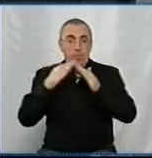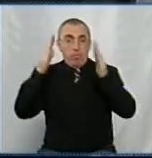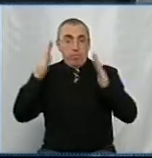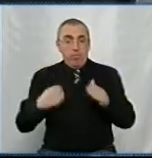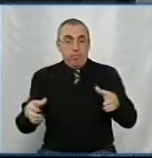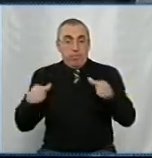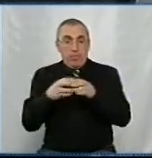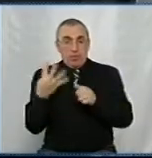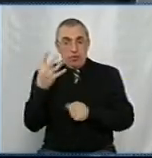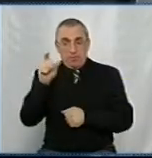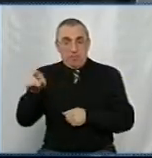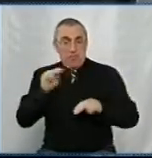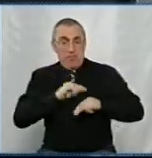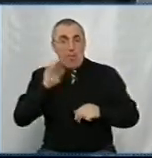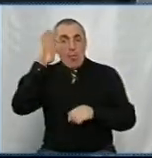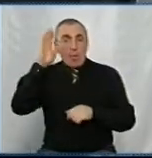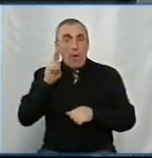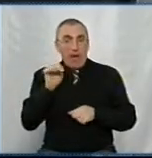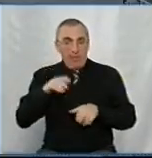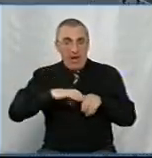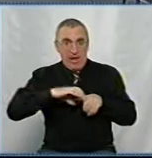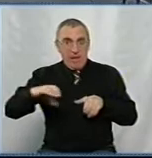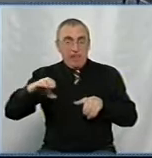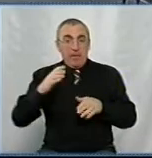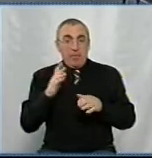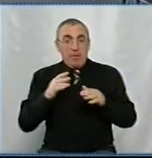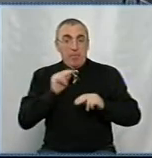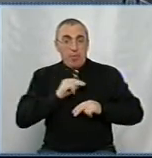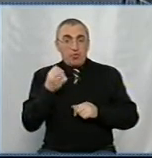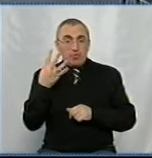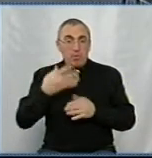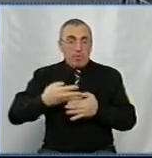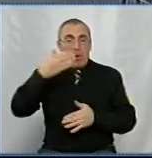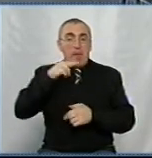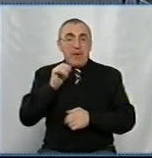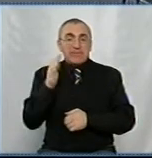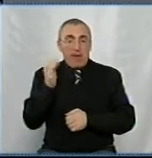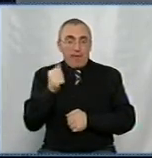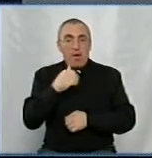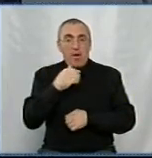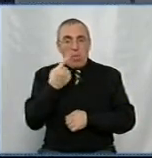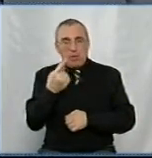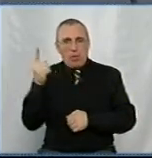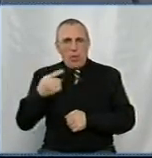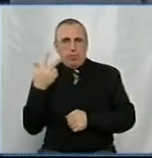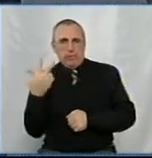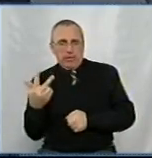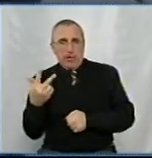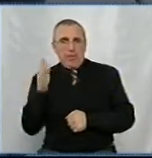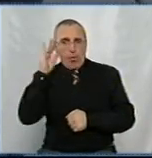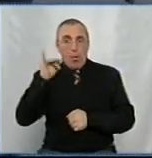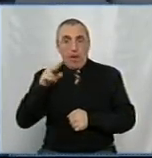Бригада у складі чотирьох працівників водоканалу працює на даху п'ятиповерхівки на вулиці Пацаєва 1, корпус 3. Спочатку працівники